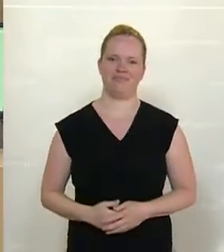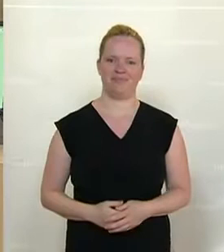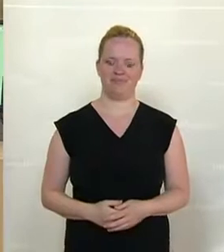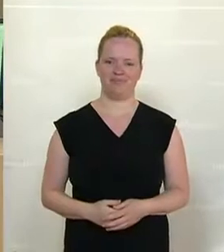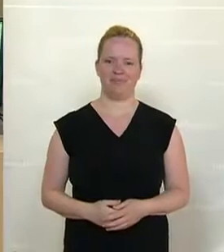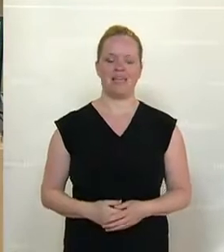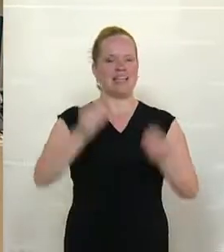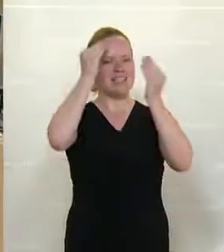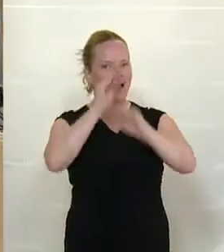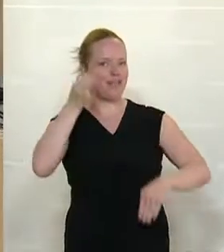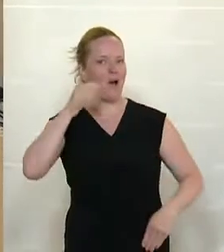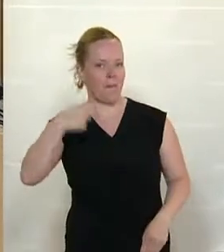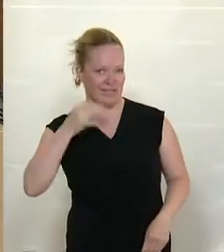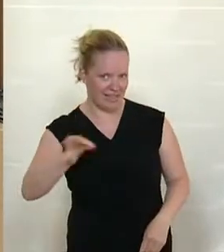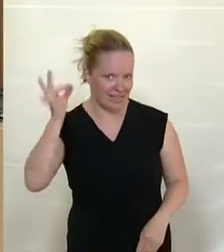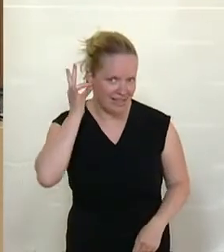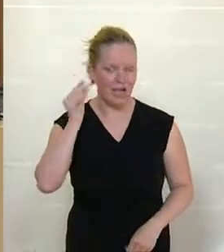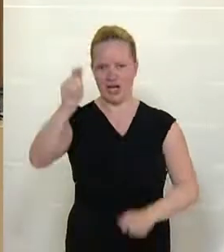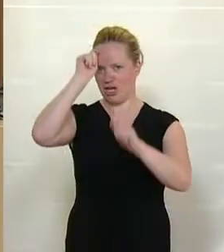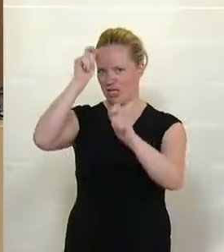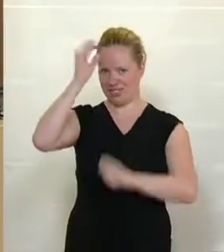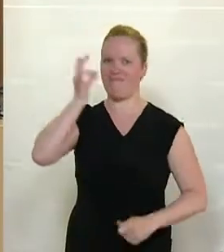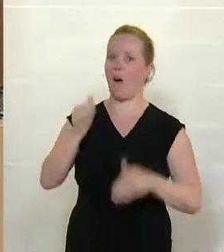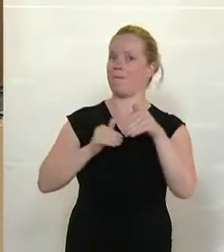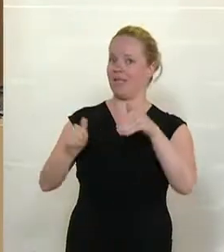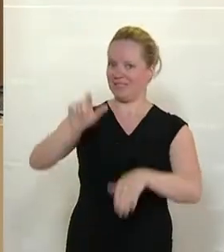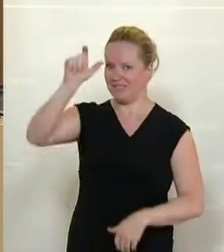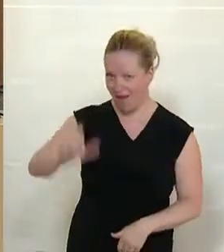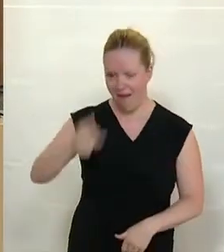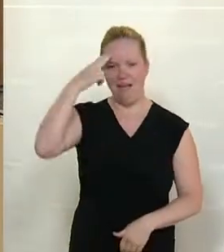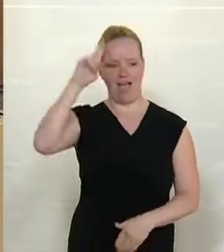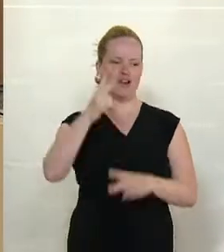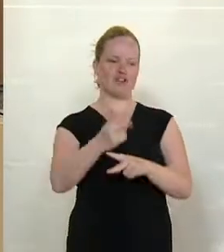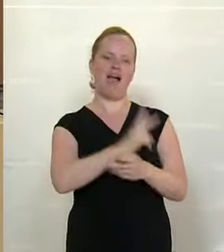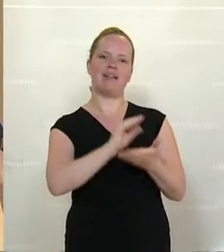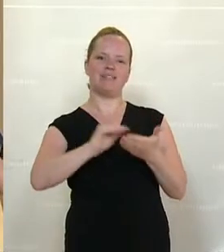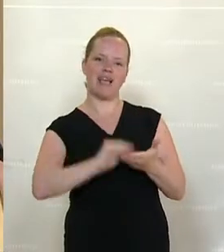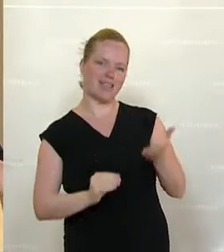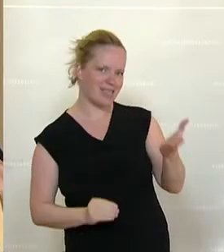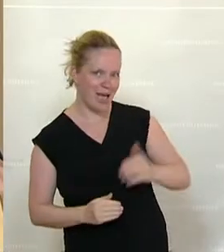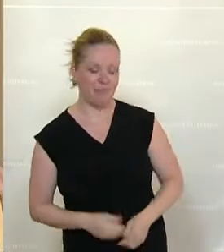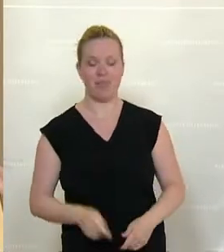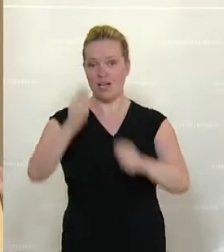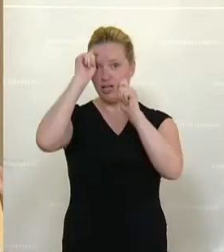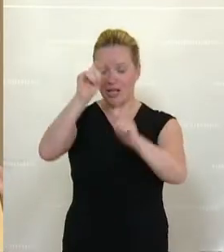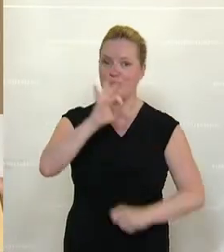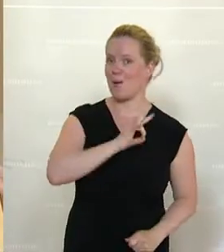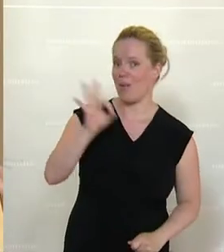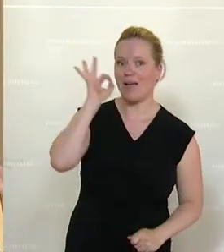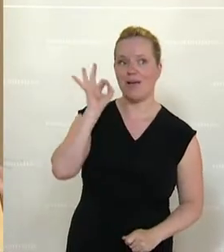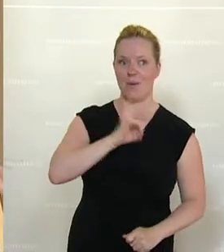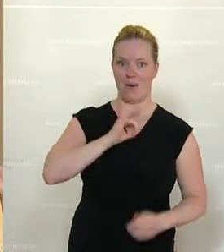Sehr geehrte Frau Präsidentin, geschätzte Frau Minister, geschätzter Herr Staatssekretär, meine geschätzten Kolleginnen und Kollegen,